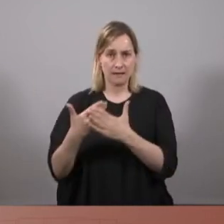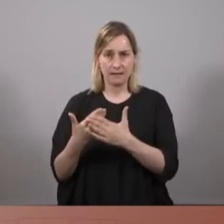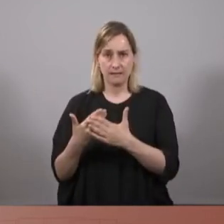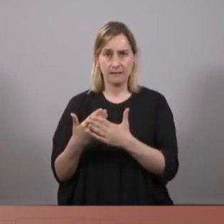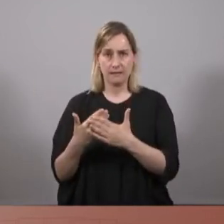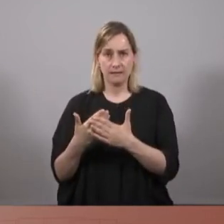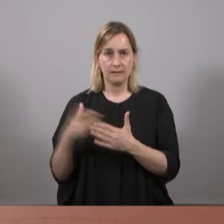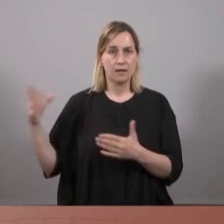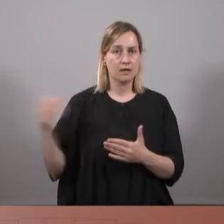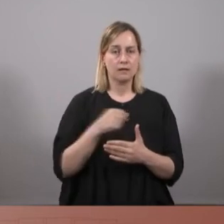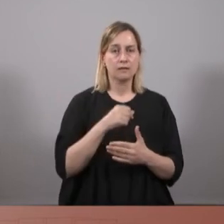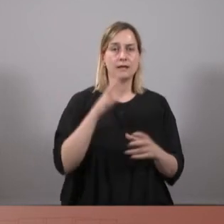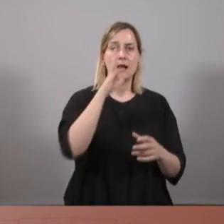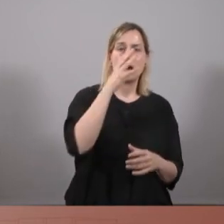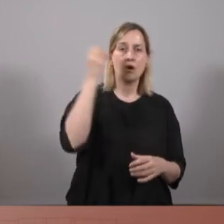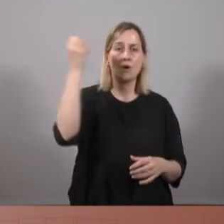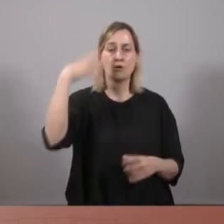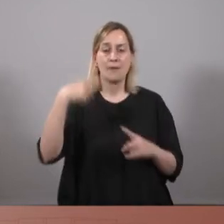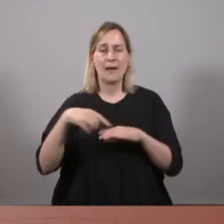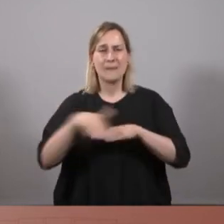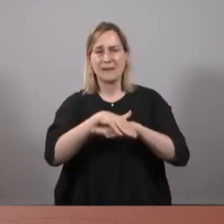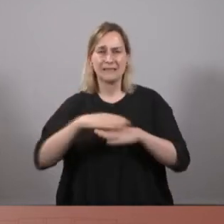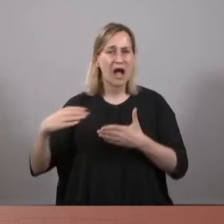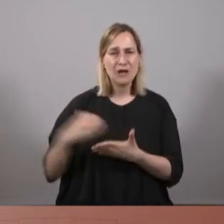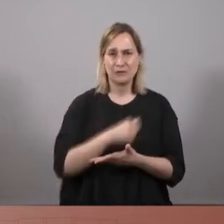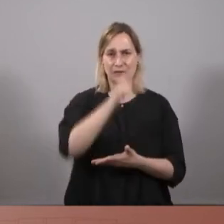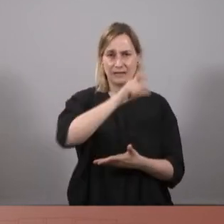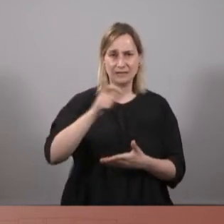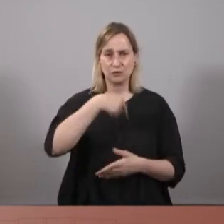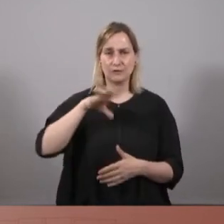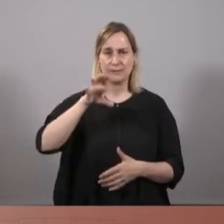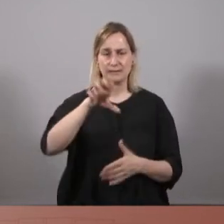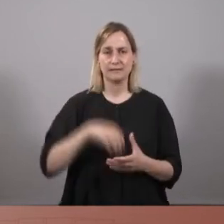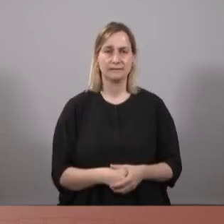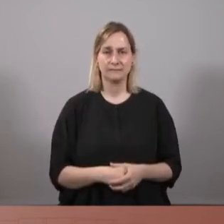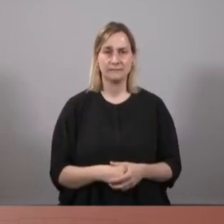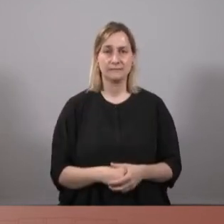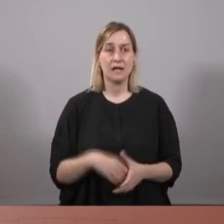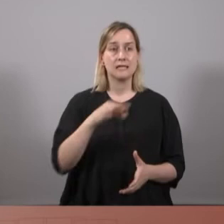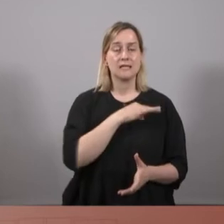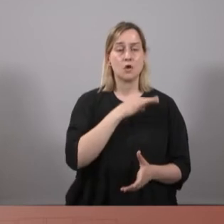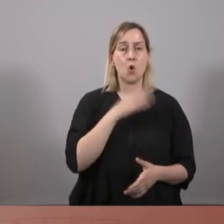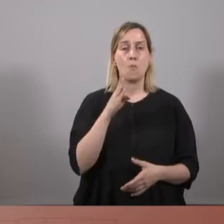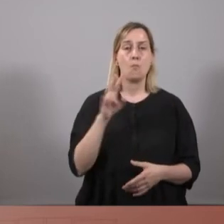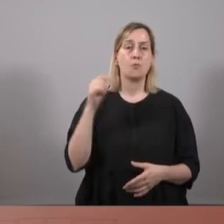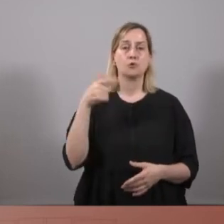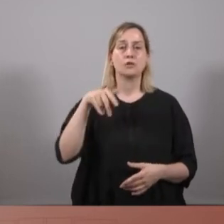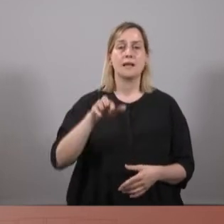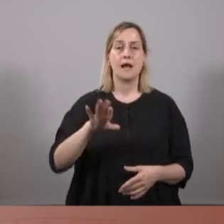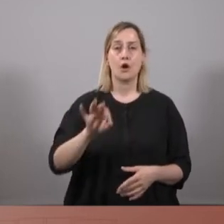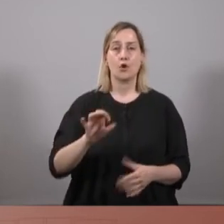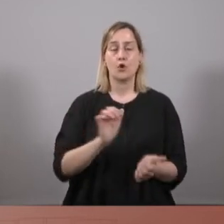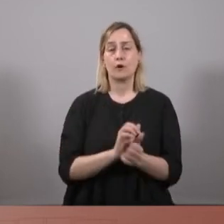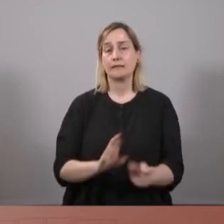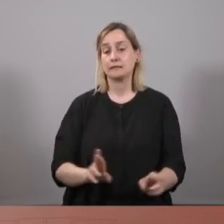universalment els suministres bàsics a totes les persones del nostre país. El senyor Puigneró també esperem